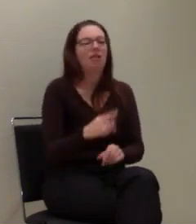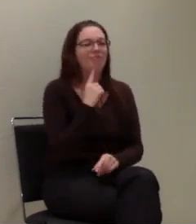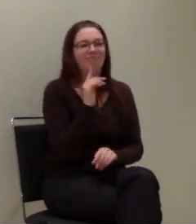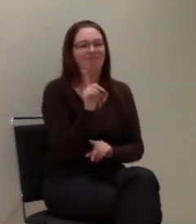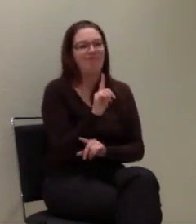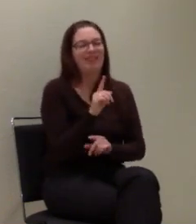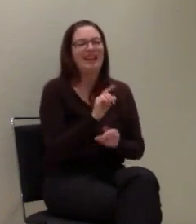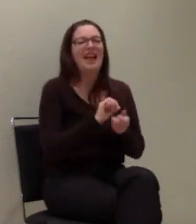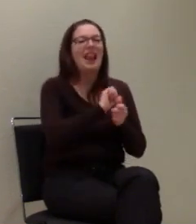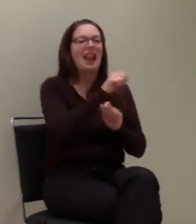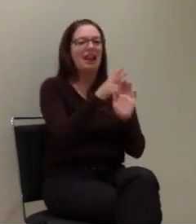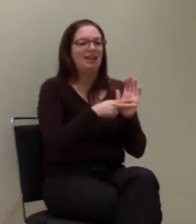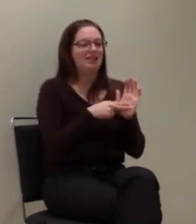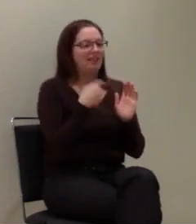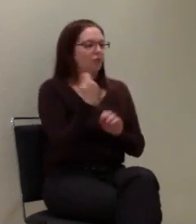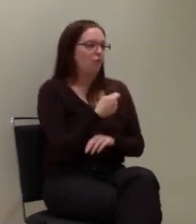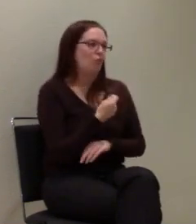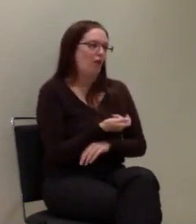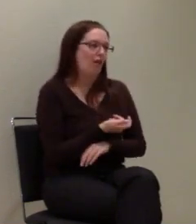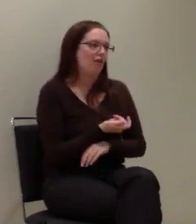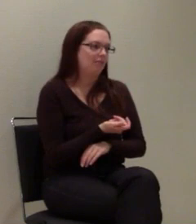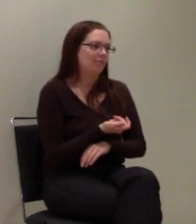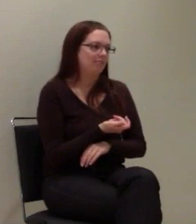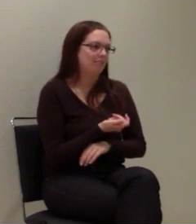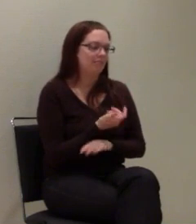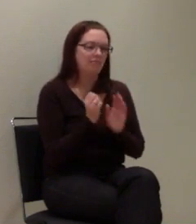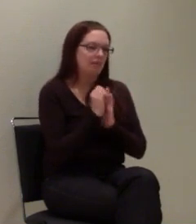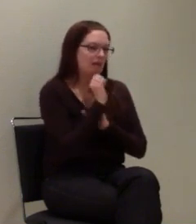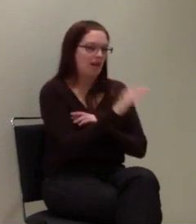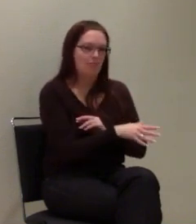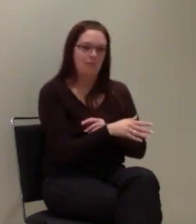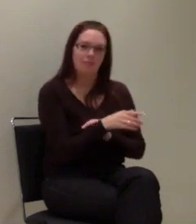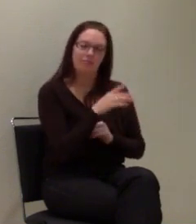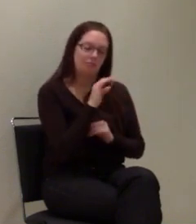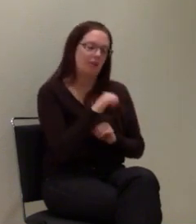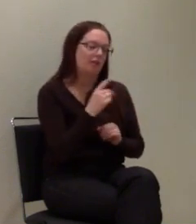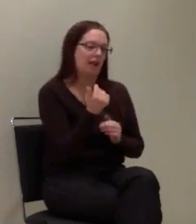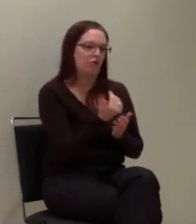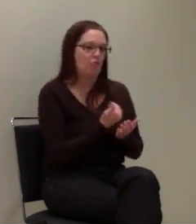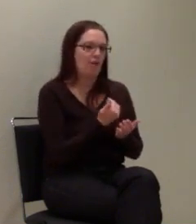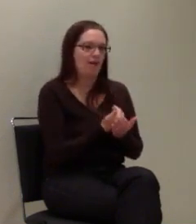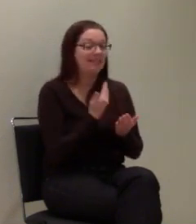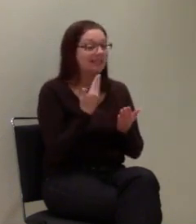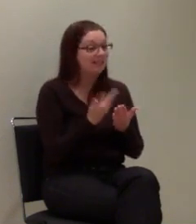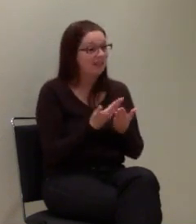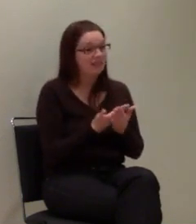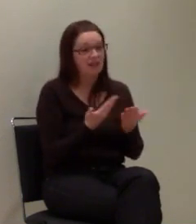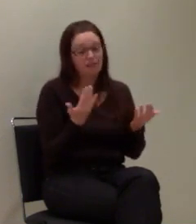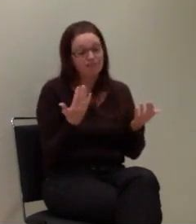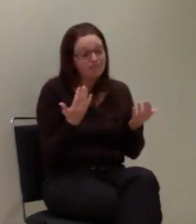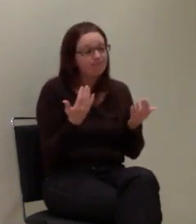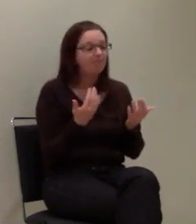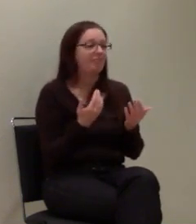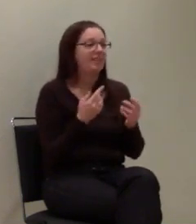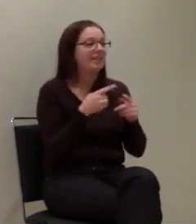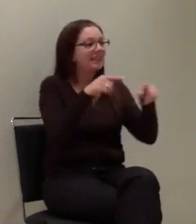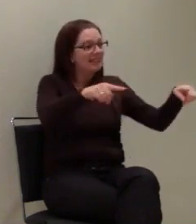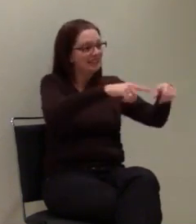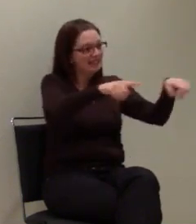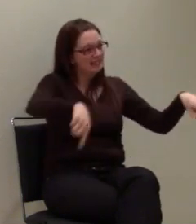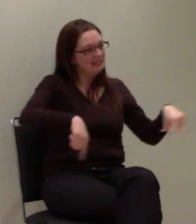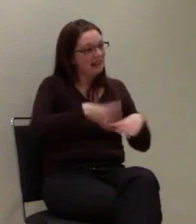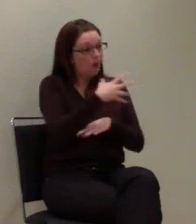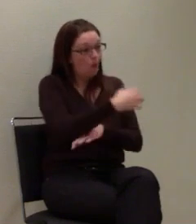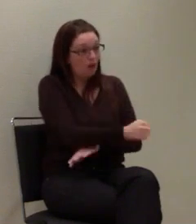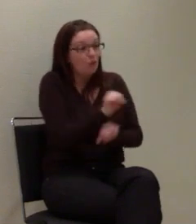Lizenzkosten für das LBS-System nicht mehr auszugeben und wir sparen uns die ganze Geschichte. Das heißt nicht, dass die keine Zellortung durchführen